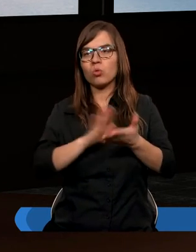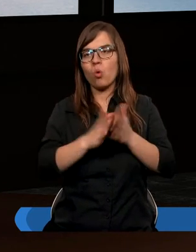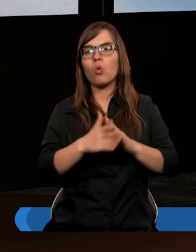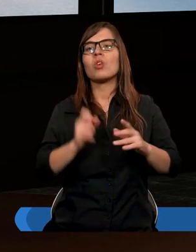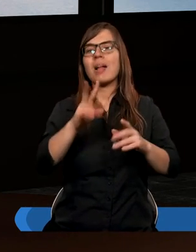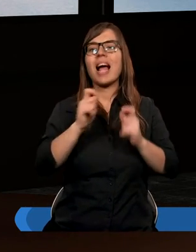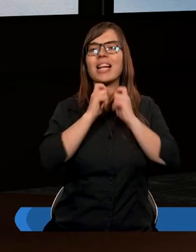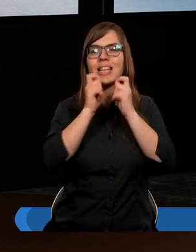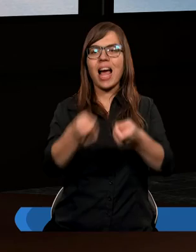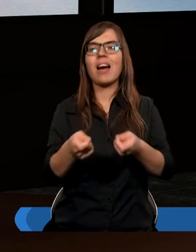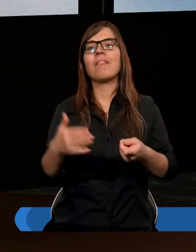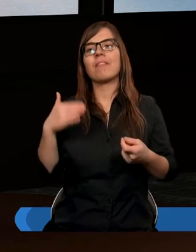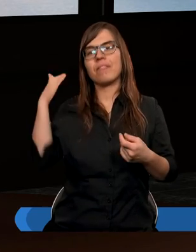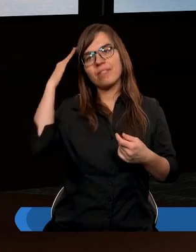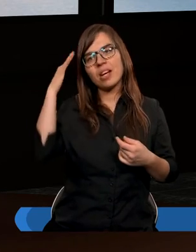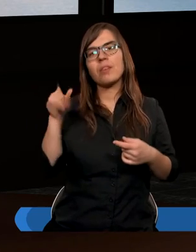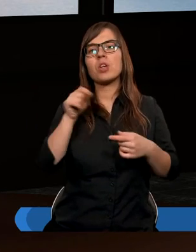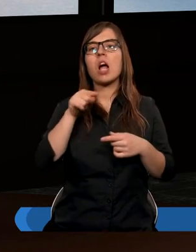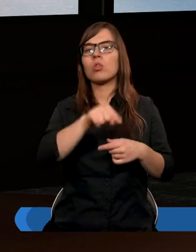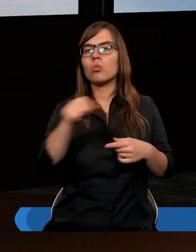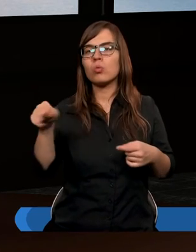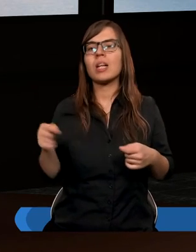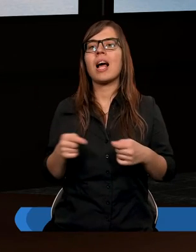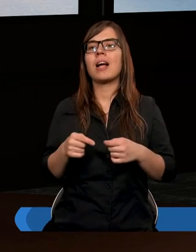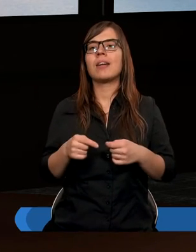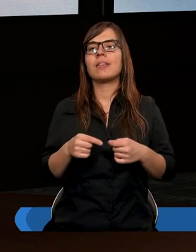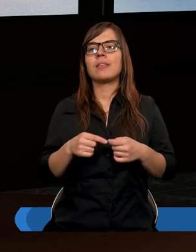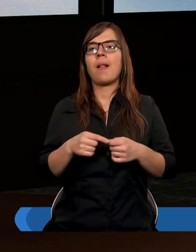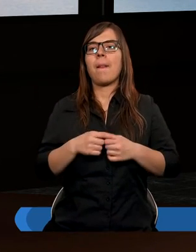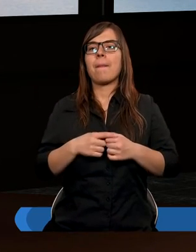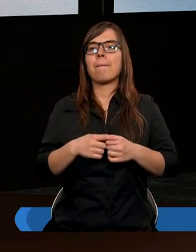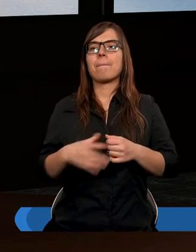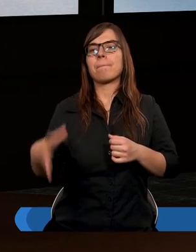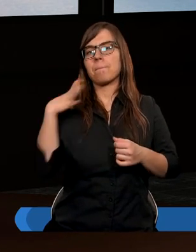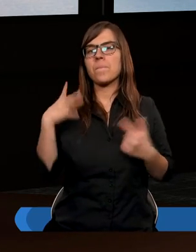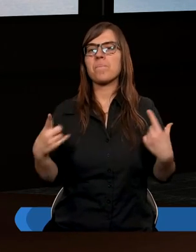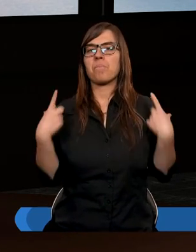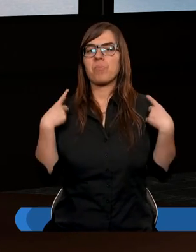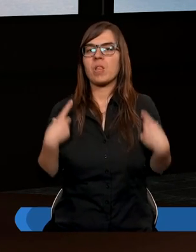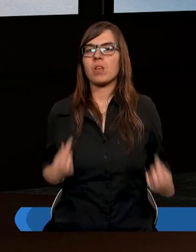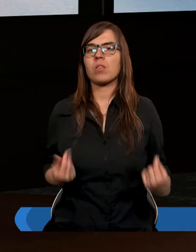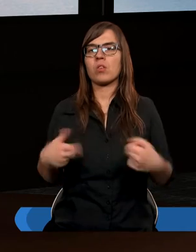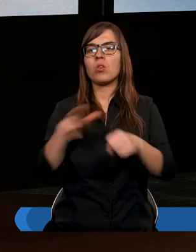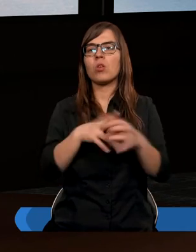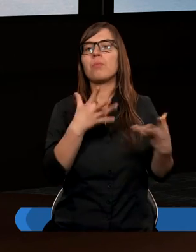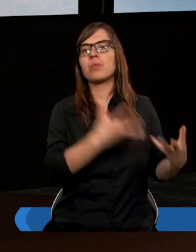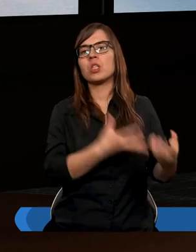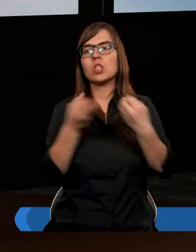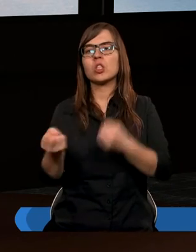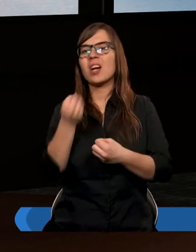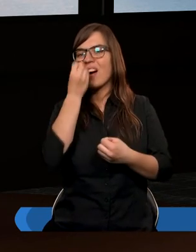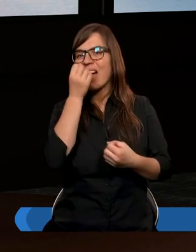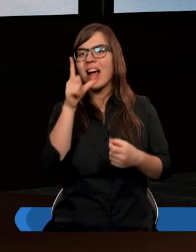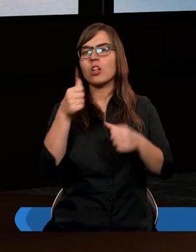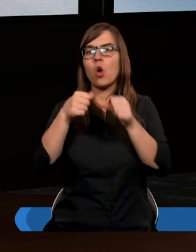taki dar wiem że tutaj były osoby które przynosiły kwiaty co